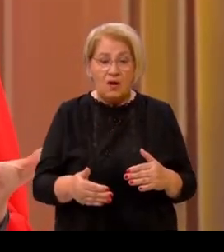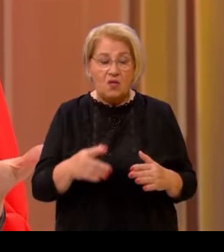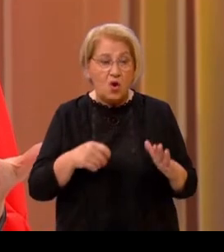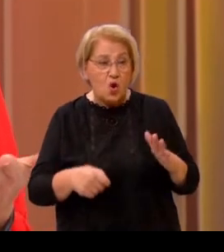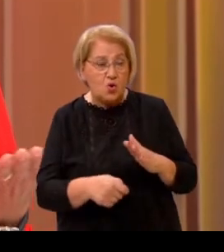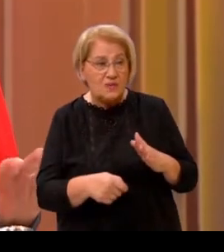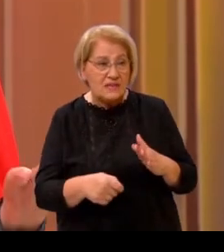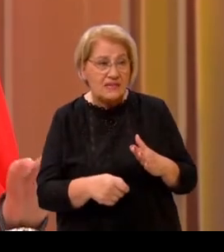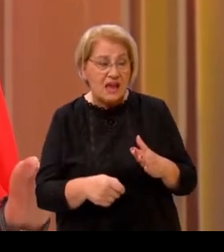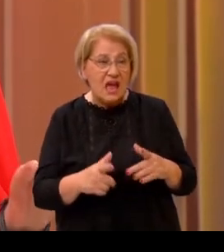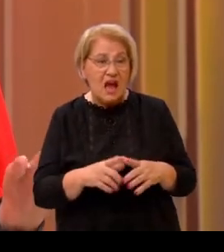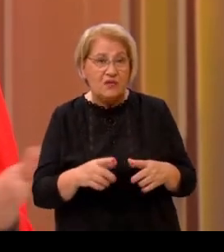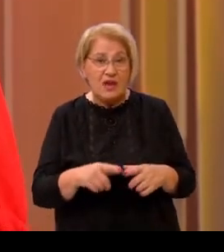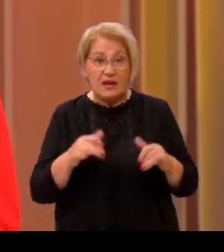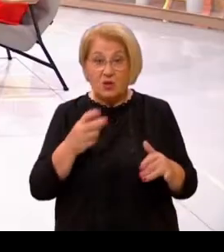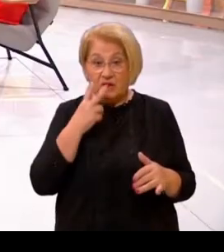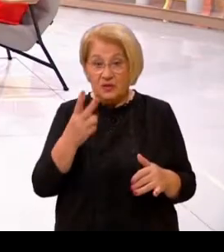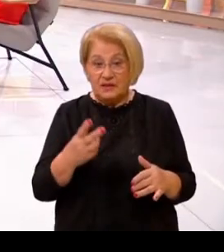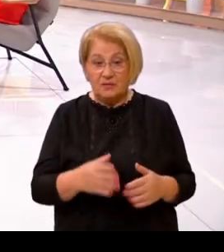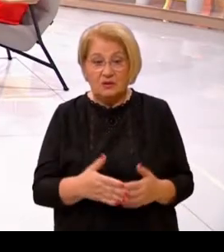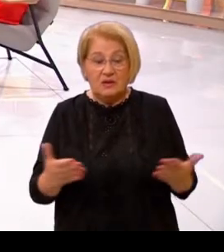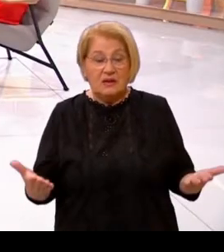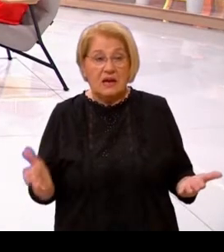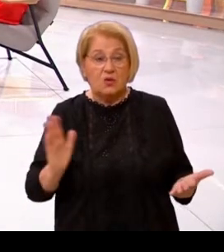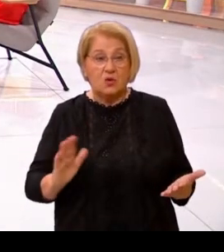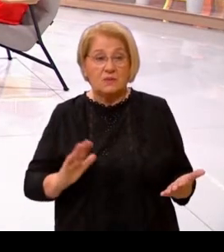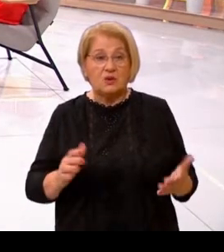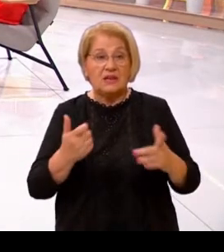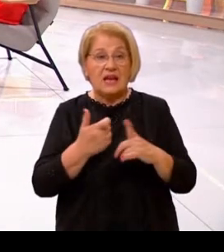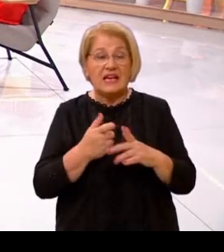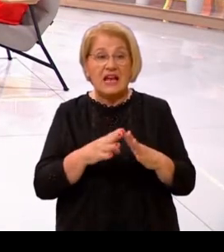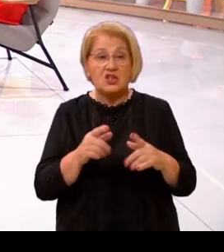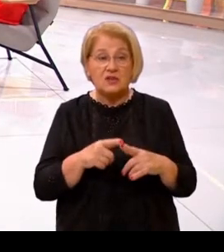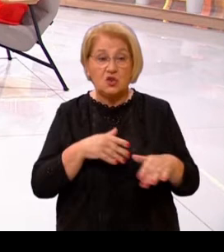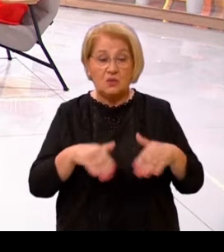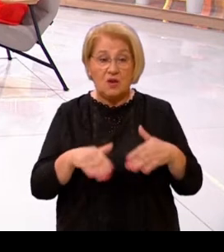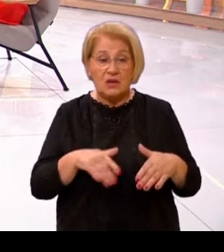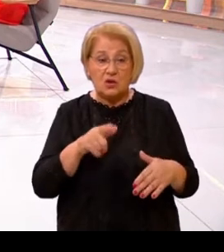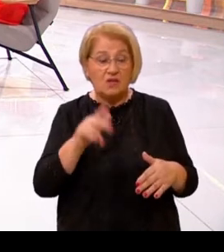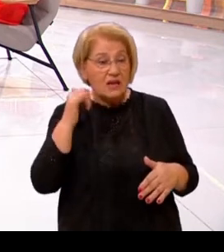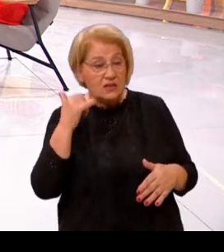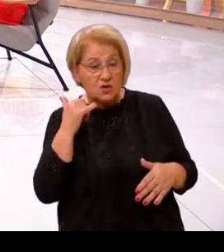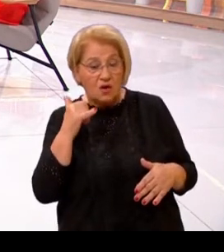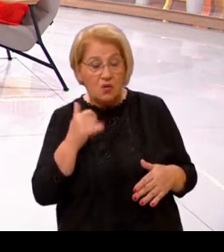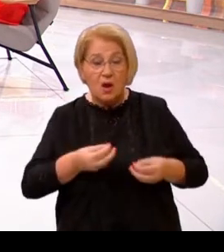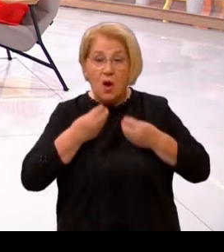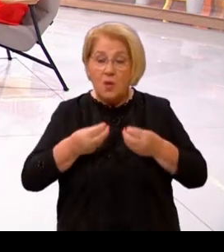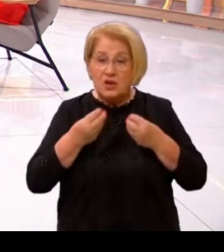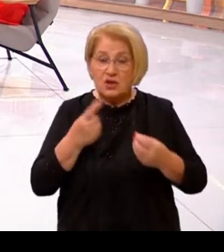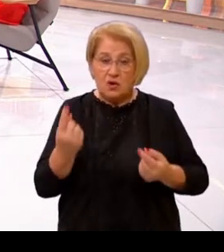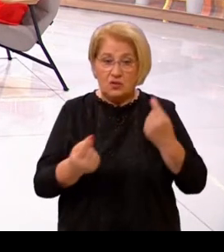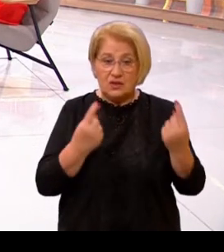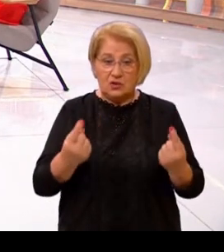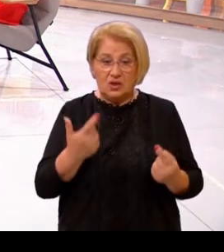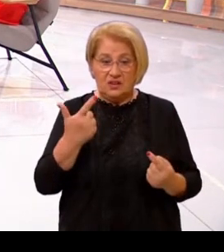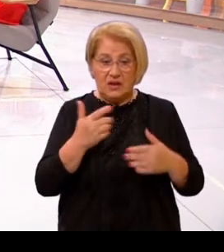afera koje su nam izišle u javnost. Pa evo, kako gospodine Kneževiću, recimo umirovljenici koji vas zovu, komentiraju sve to skupa?